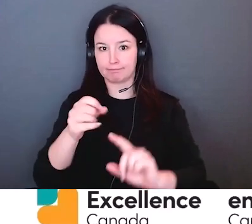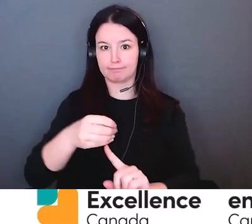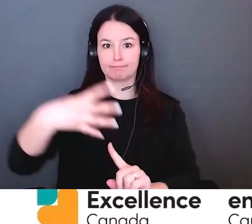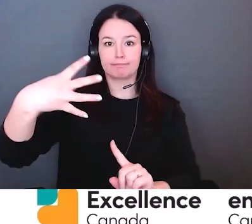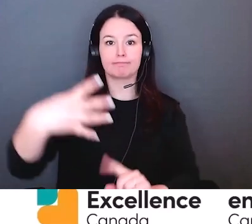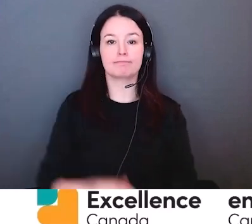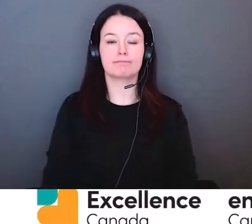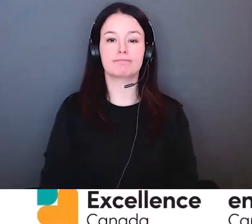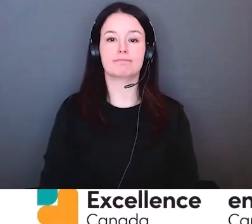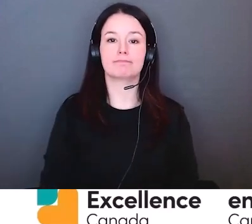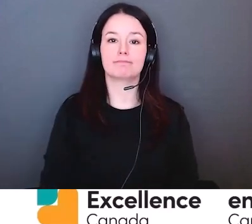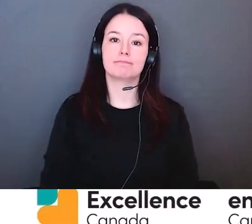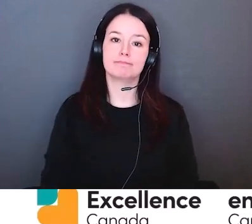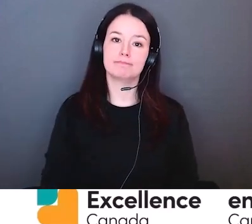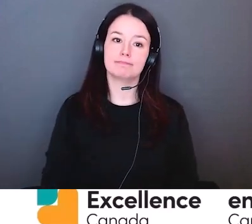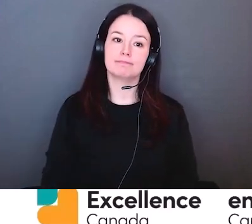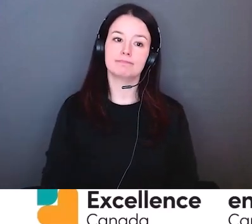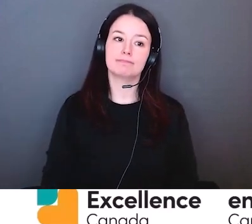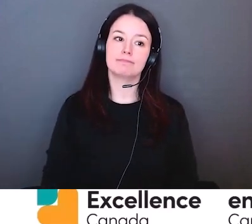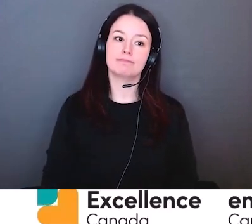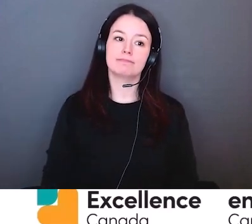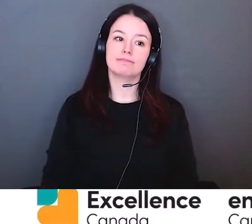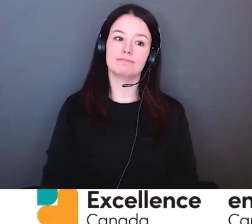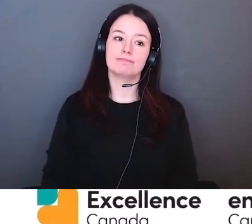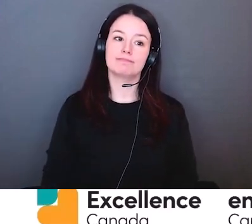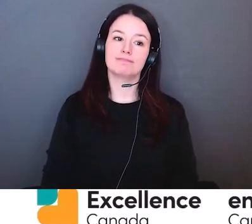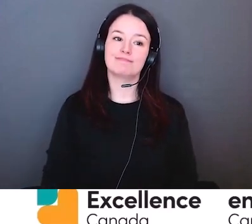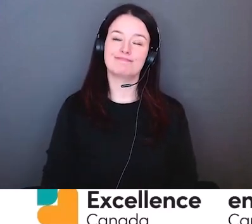l'équité, la diversité et l'inclusion.